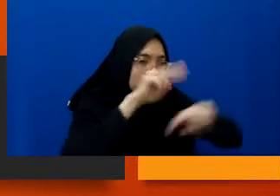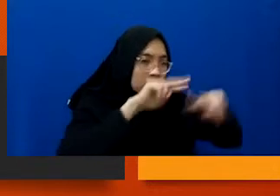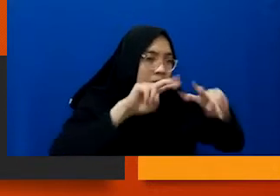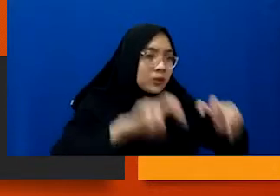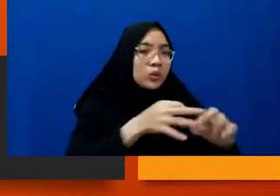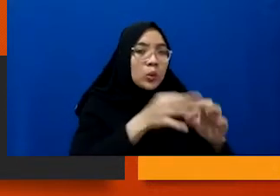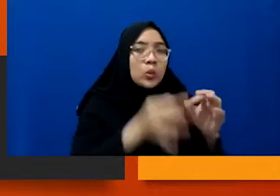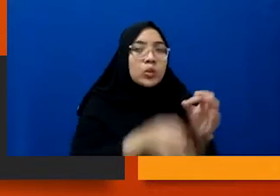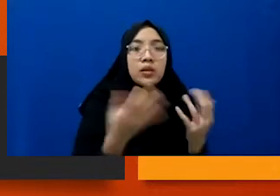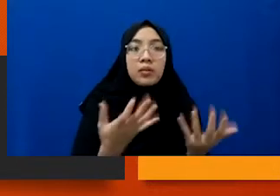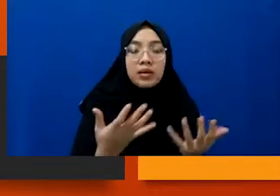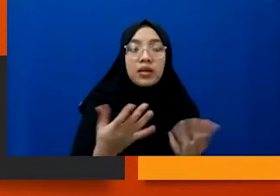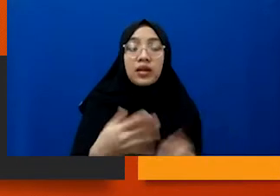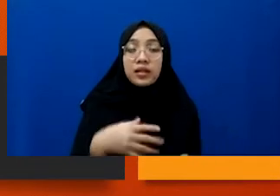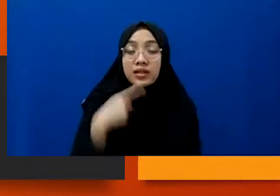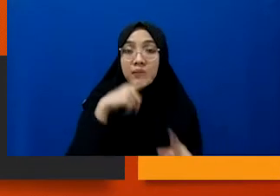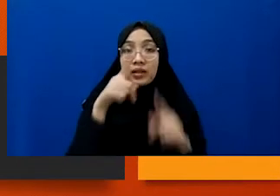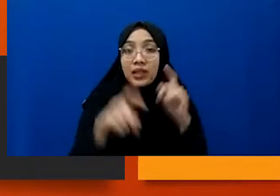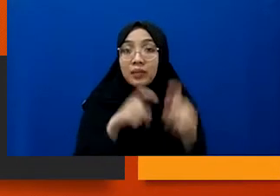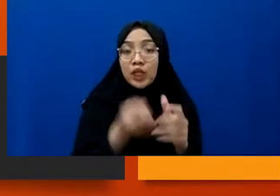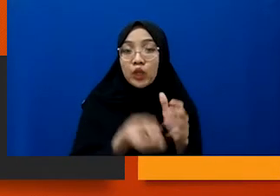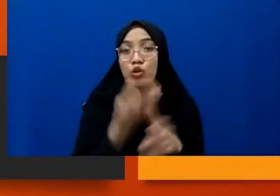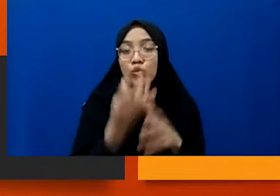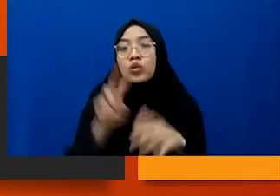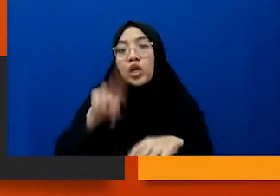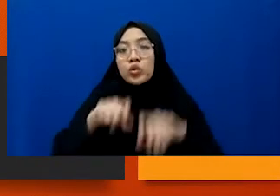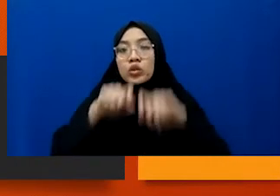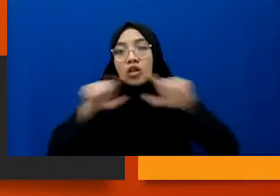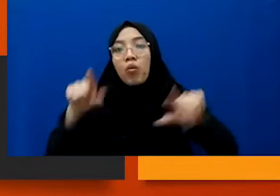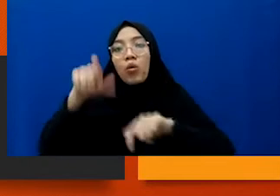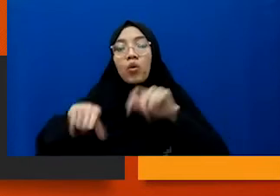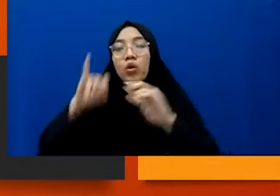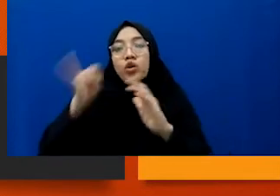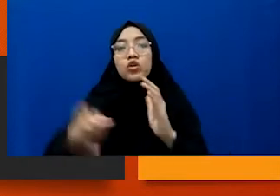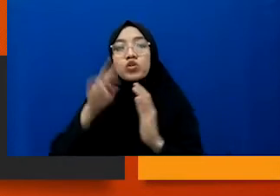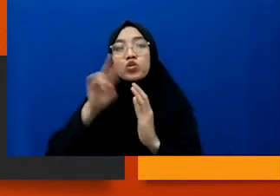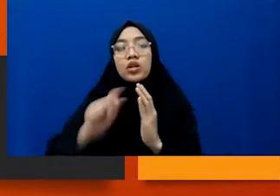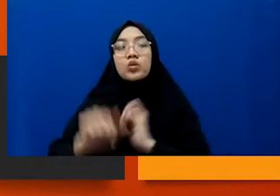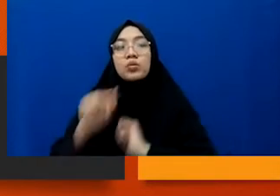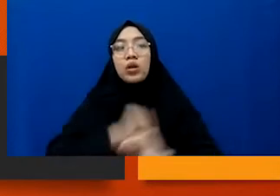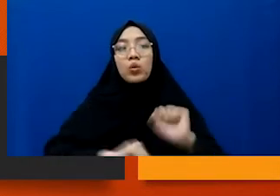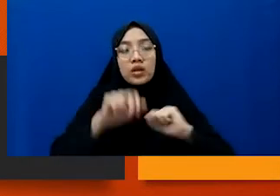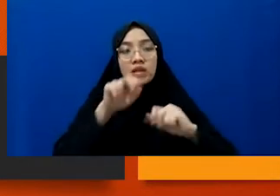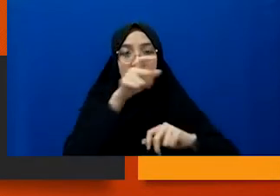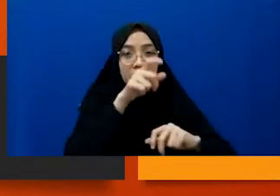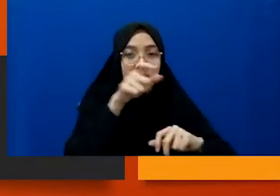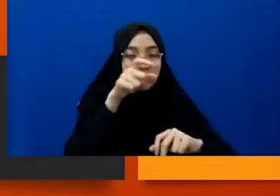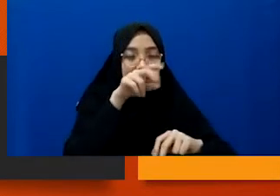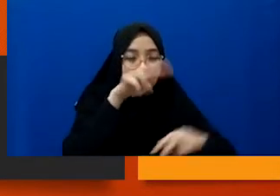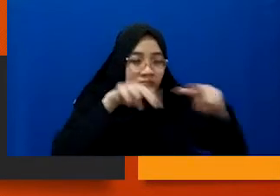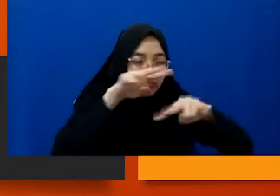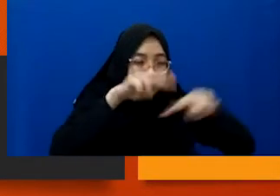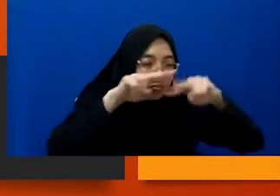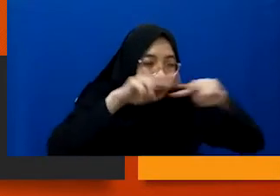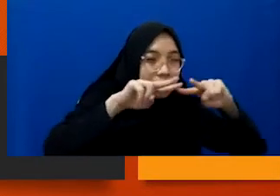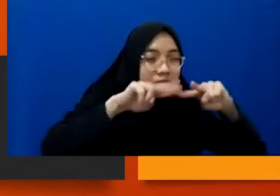Nah, dari pertanyaan-pertanyaan itu, yang harus dijawab jurnalis, ketika melakukan investigasi. Jadi itu nanti